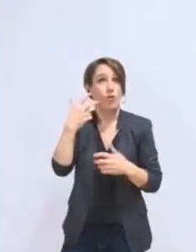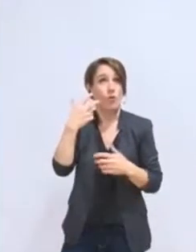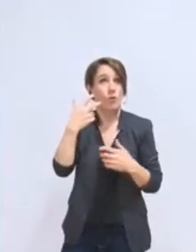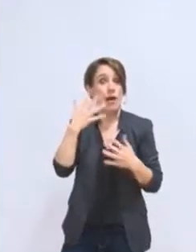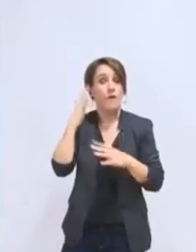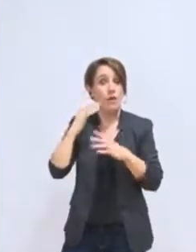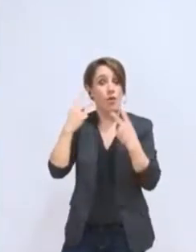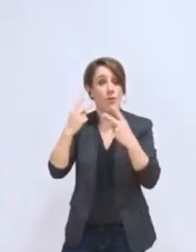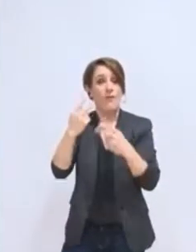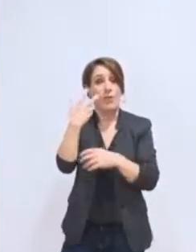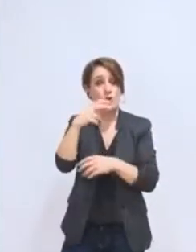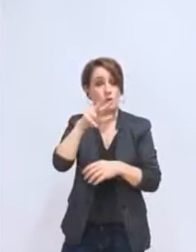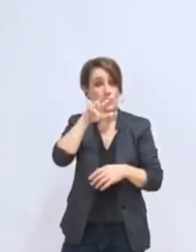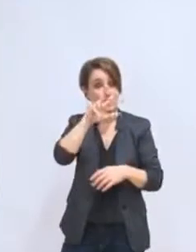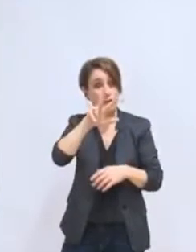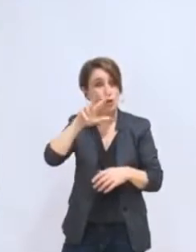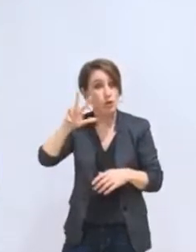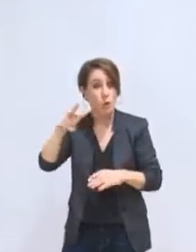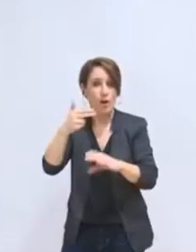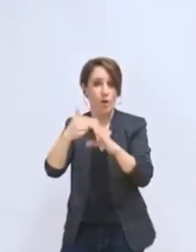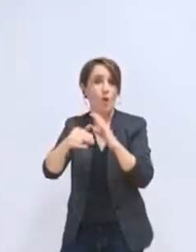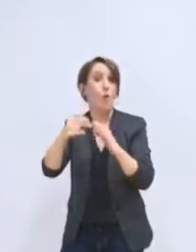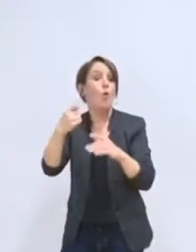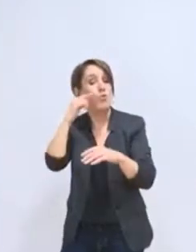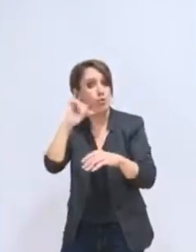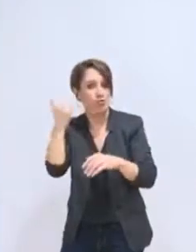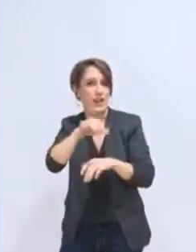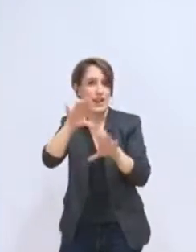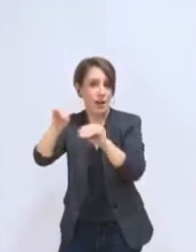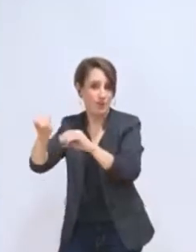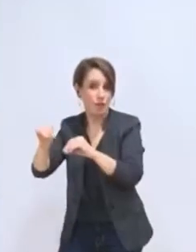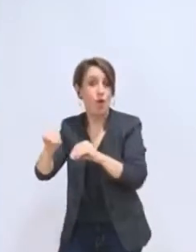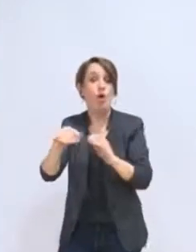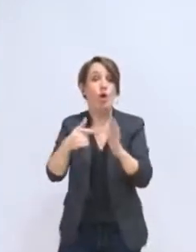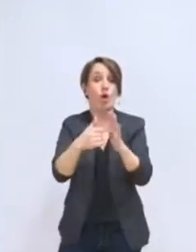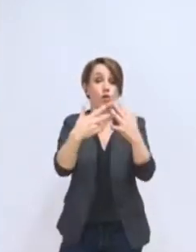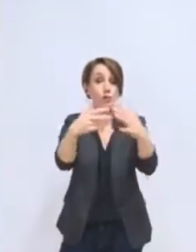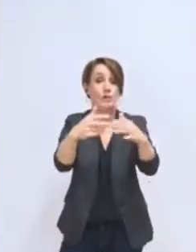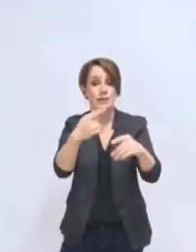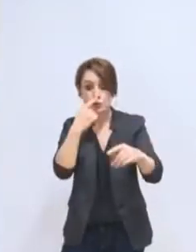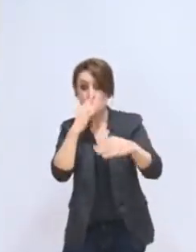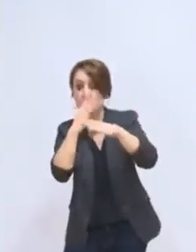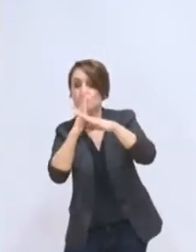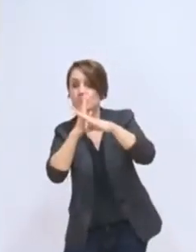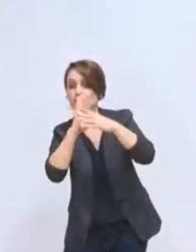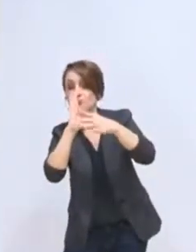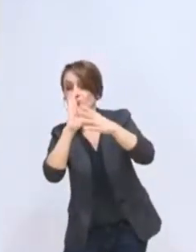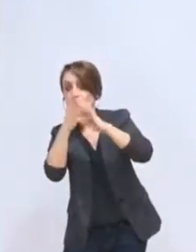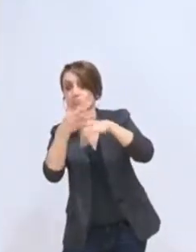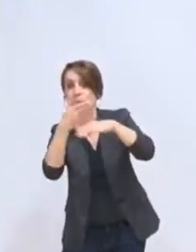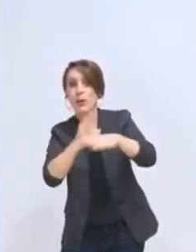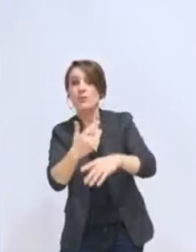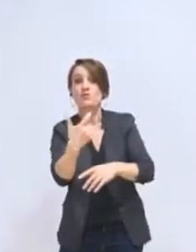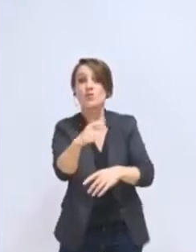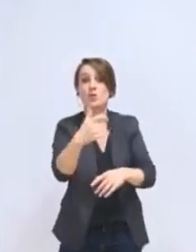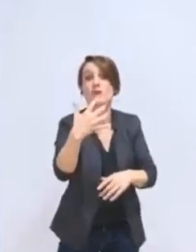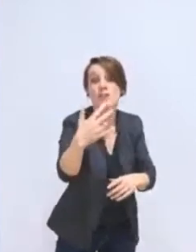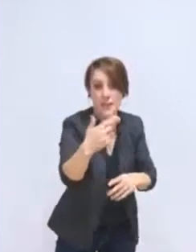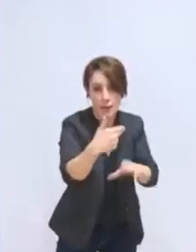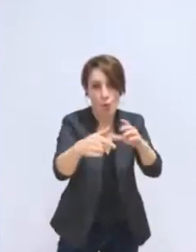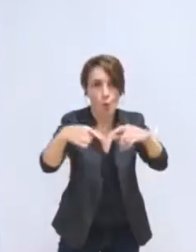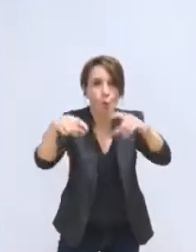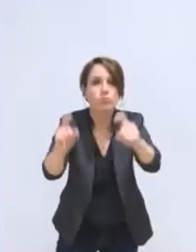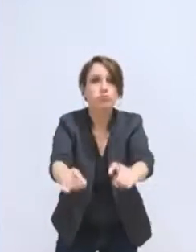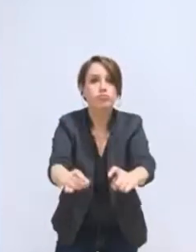euros. En 2018, vous le prévoyez à 205 euros par habitant. Il aura donc baissé